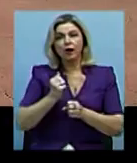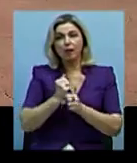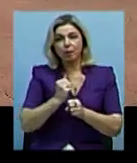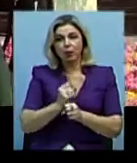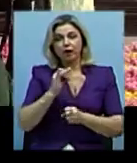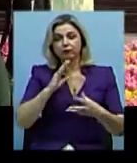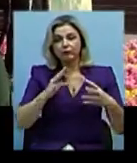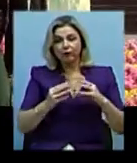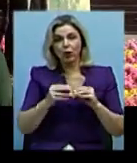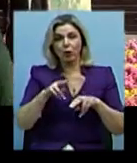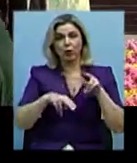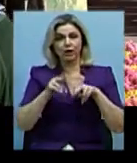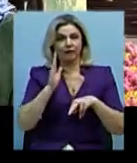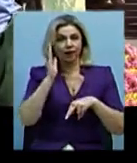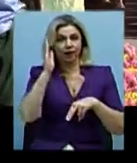будівельних».